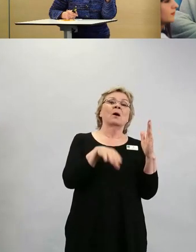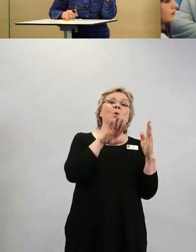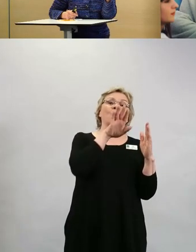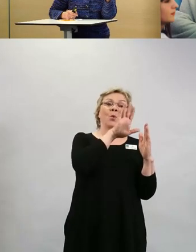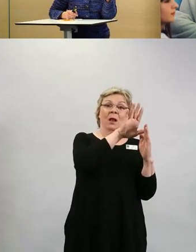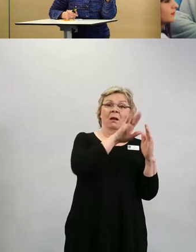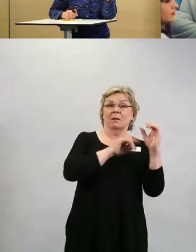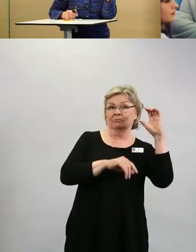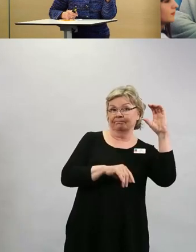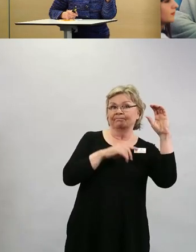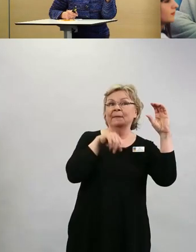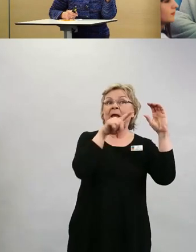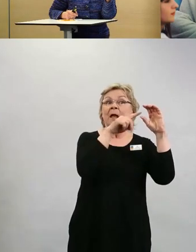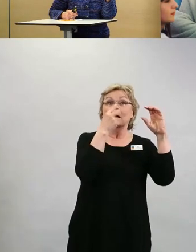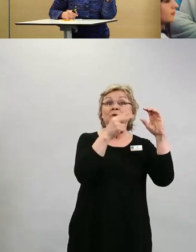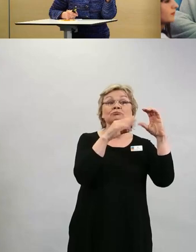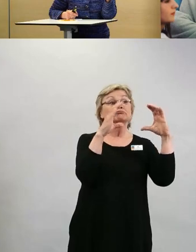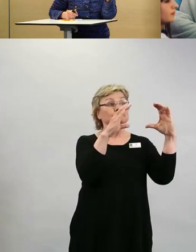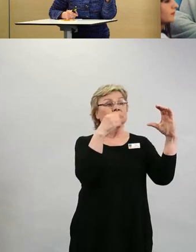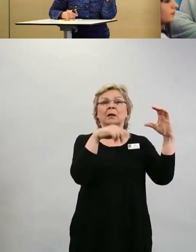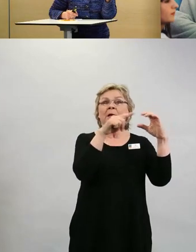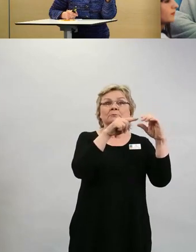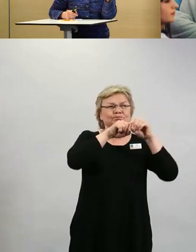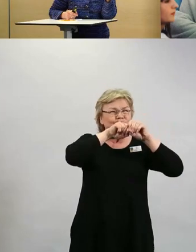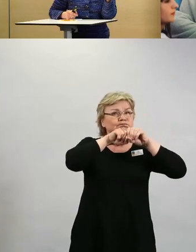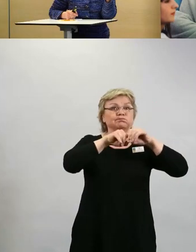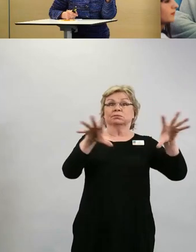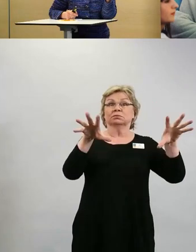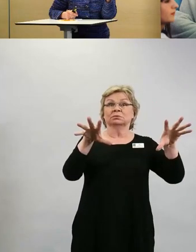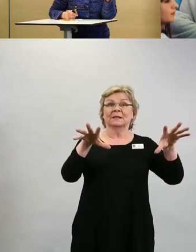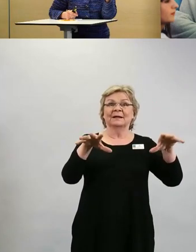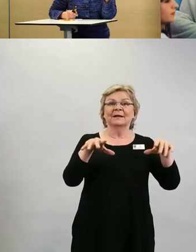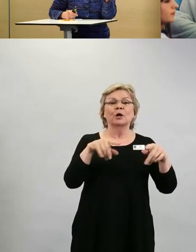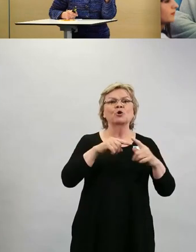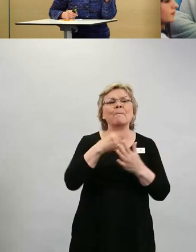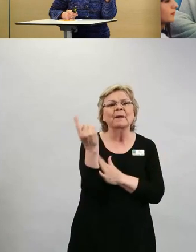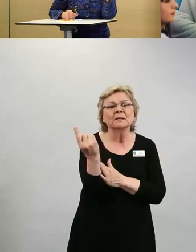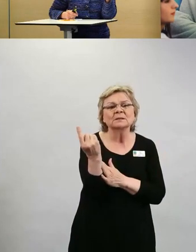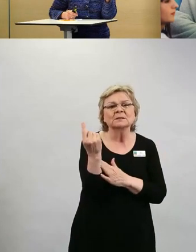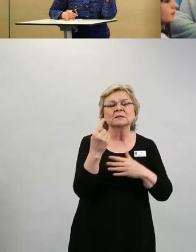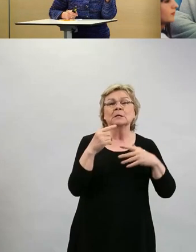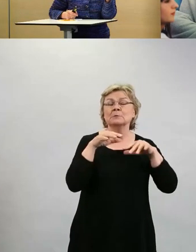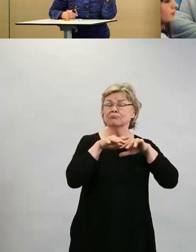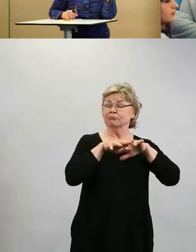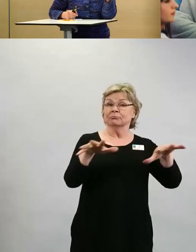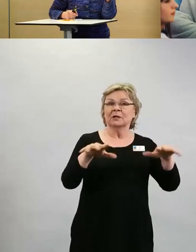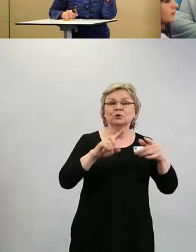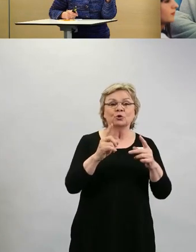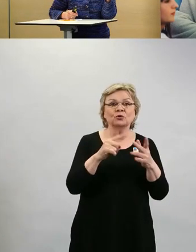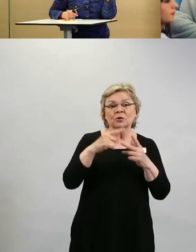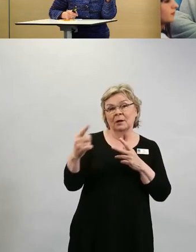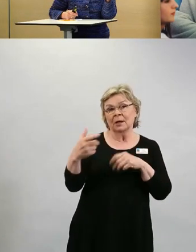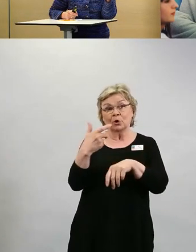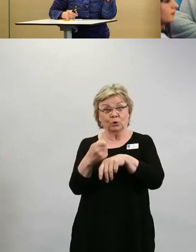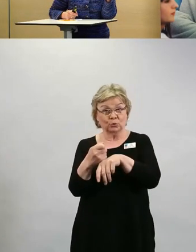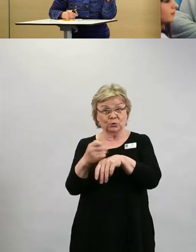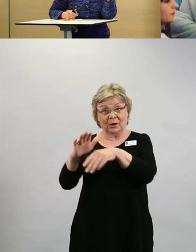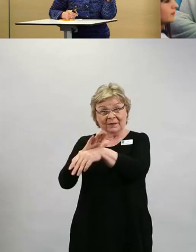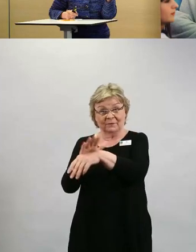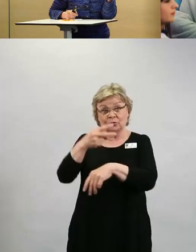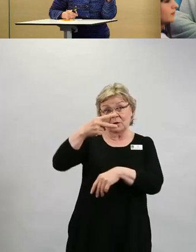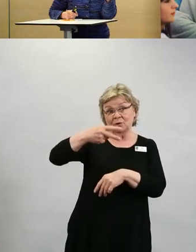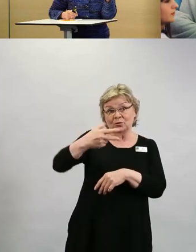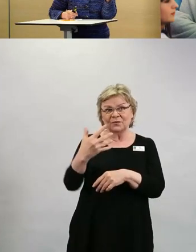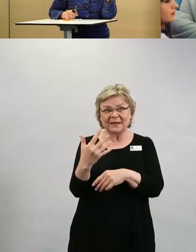yhteisöön, se ihan räjähdyksenomaisesti siellä leviää. Jos rokotuskattavuus on 25 %, niin leviäminen on